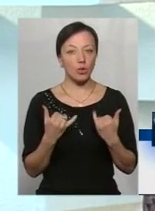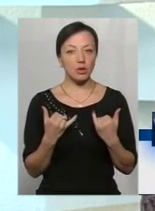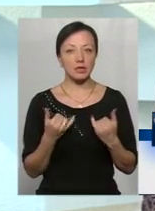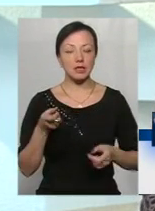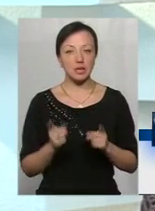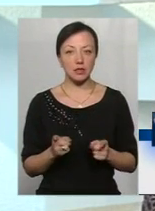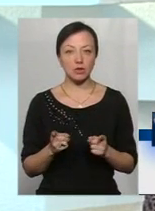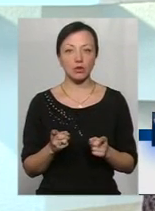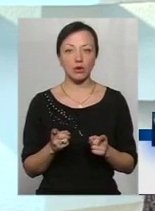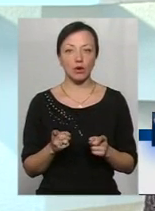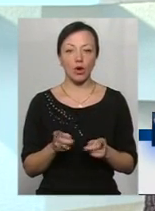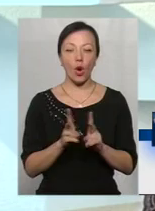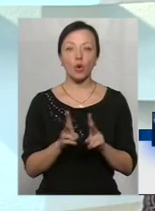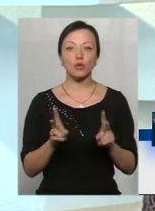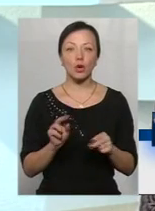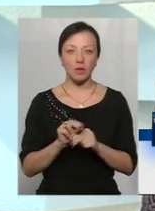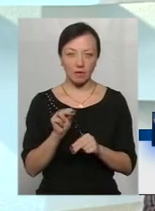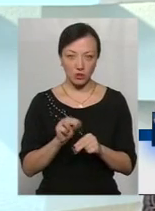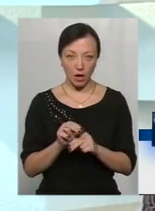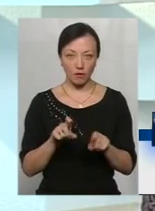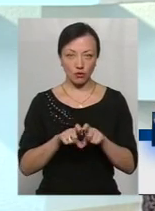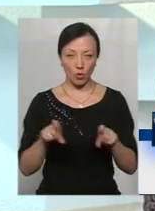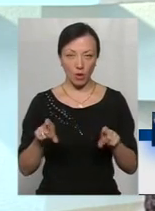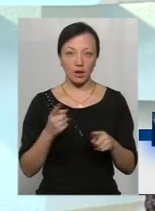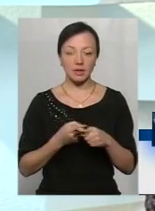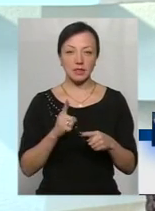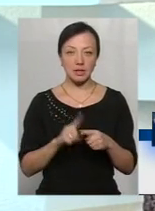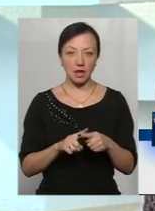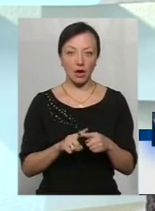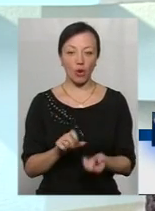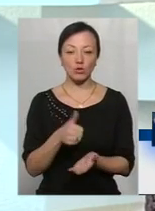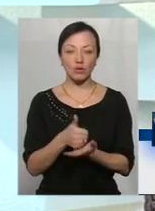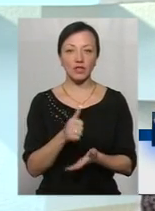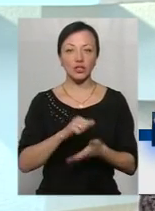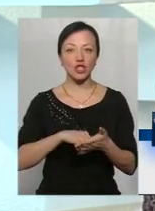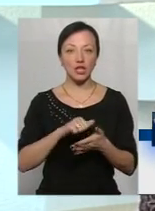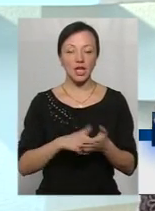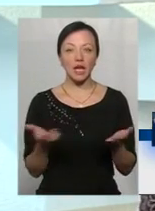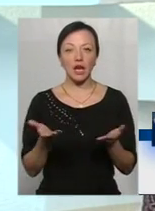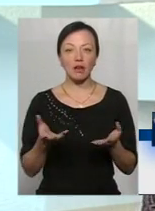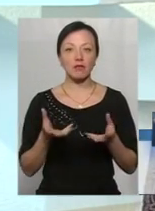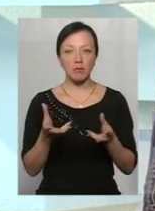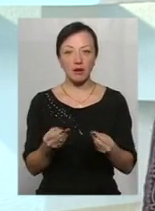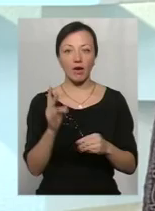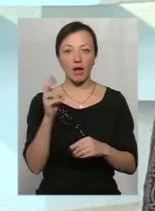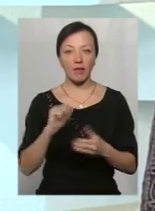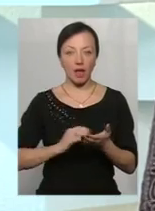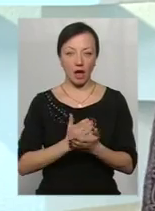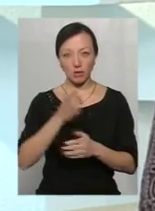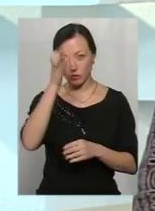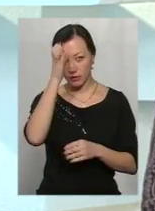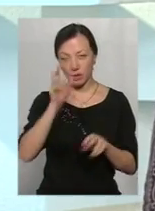дійсно, хто навчає в школах, це основний чинник, який впливає на якість освіти.